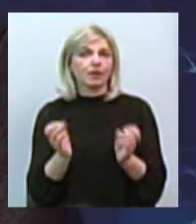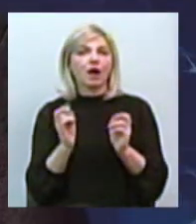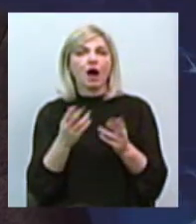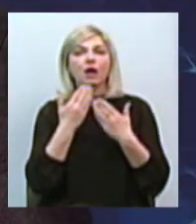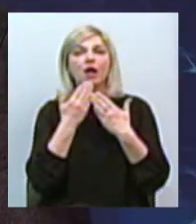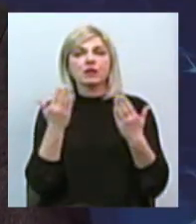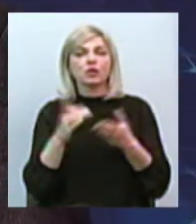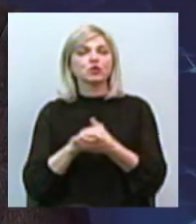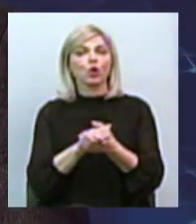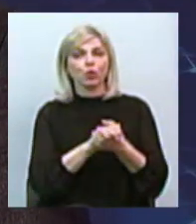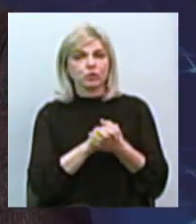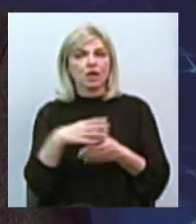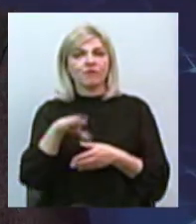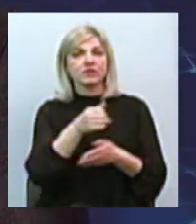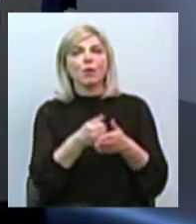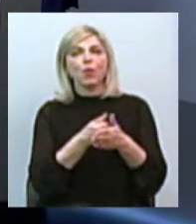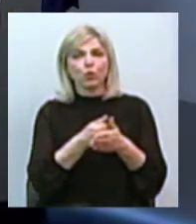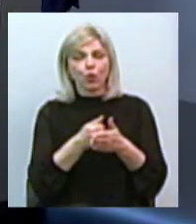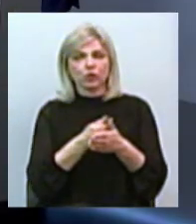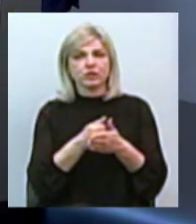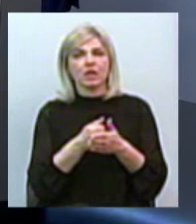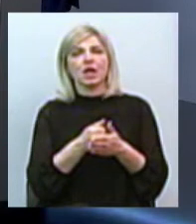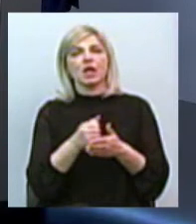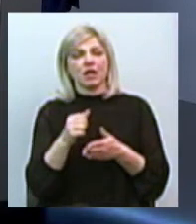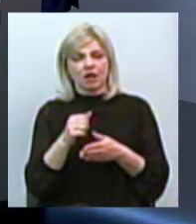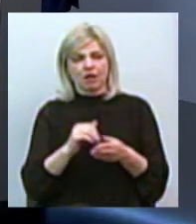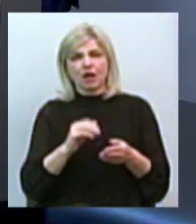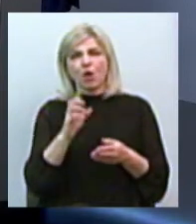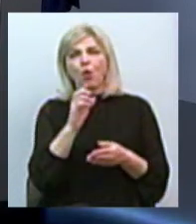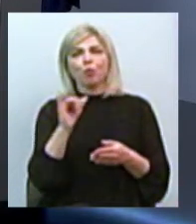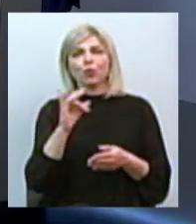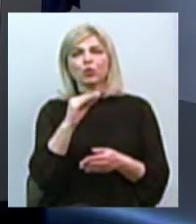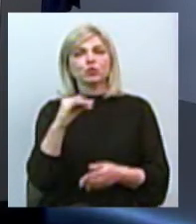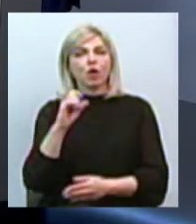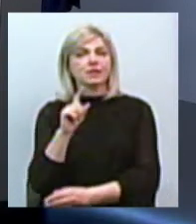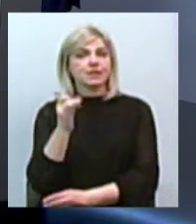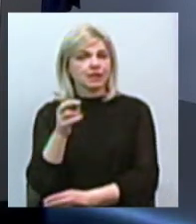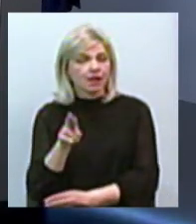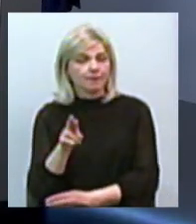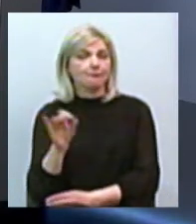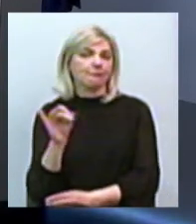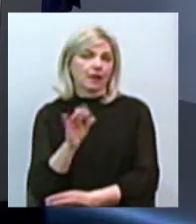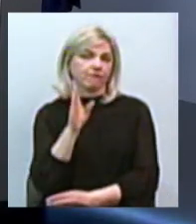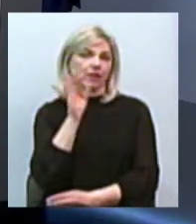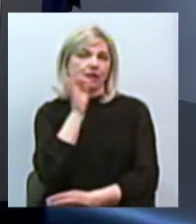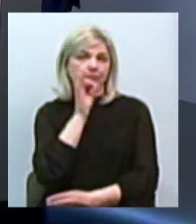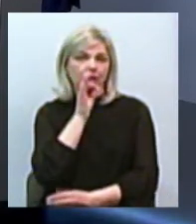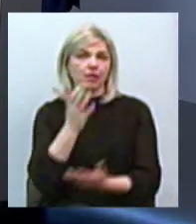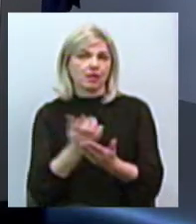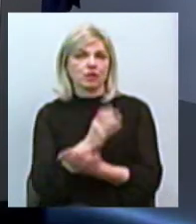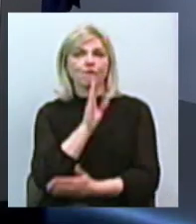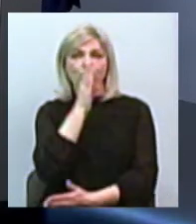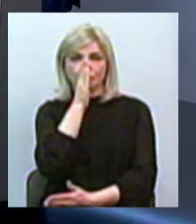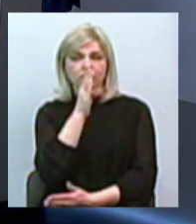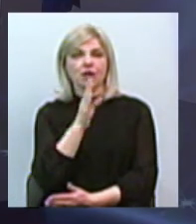Союзі всі боролися з буржуазією та наслідками її існування, в Німеччині знайшли ворогів в